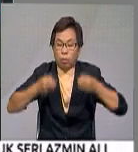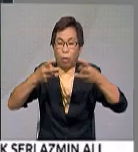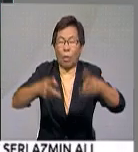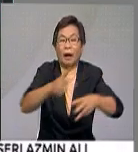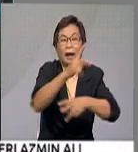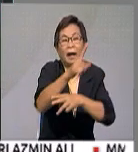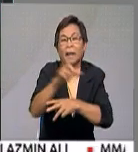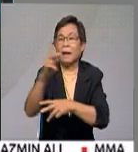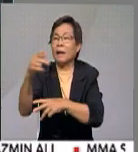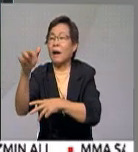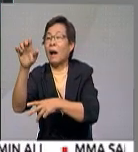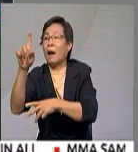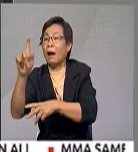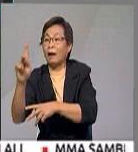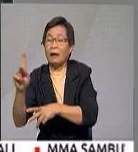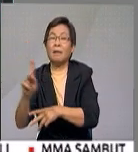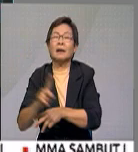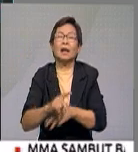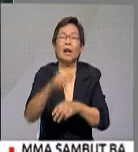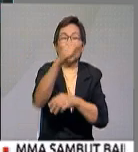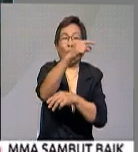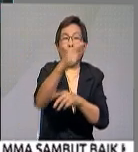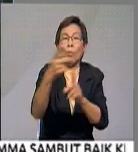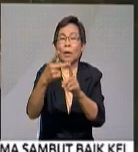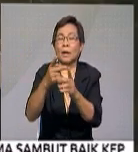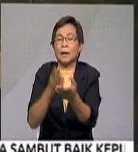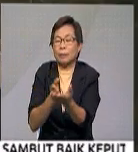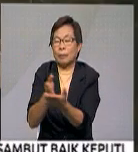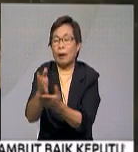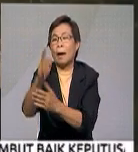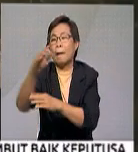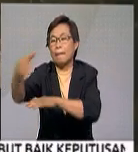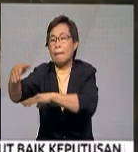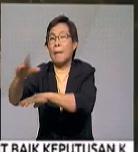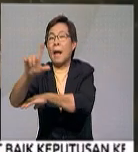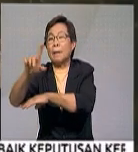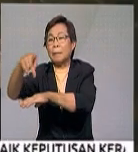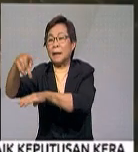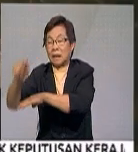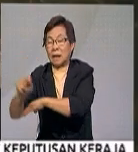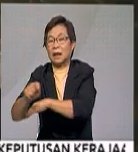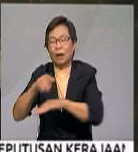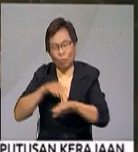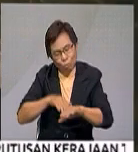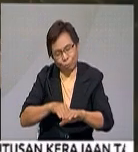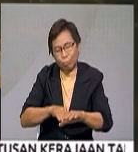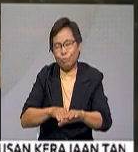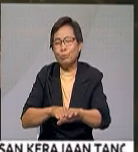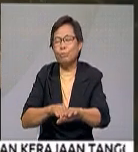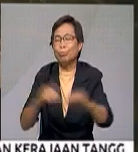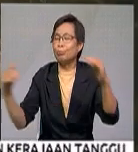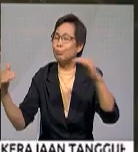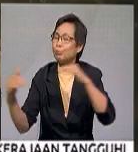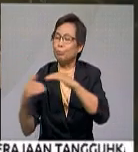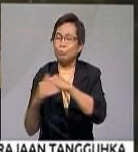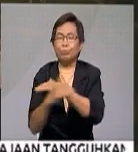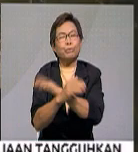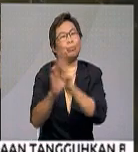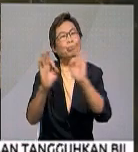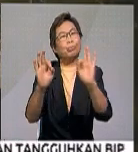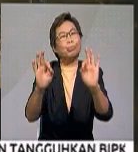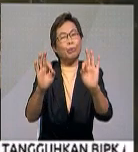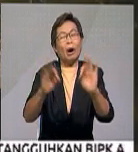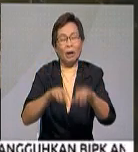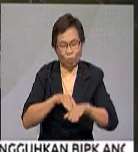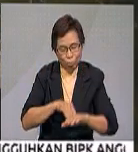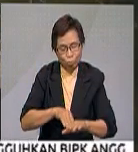Karak sekitar Plaza Tugombak Muhala ke arah Pantai Timur, keadaan trafik masih lancar di kedua-dua arah. Trafik